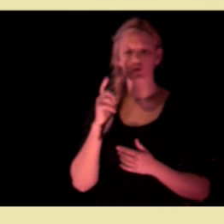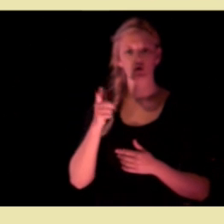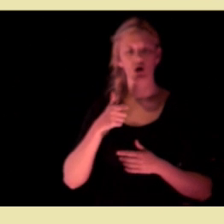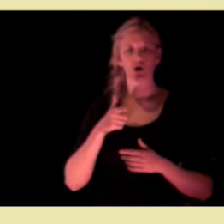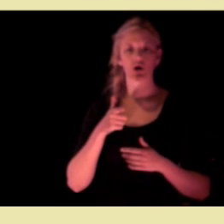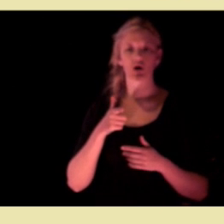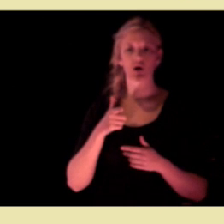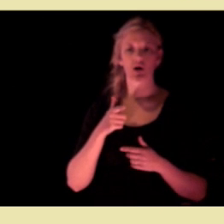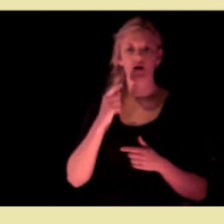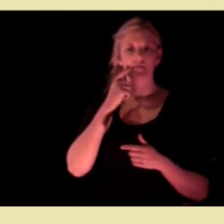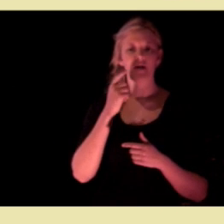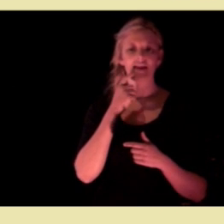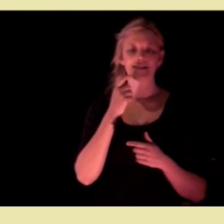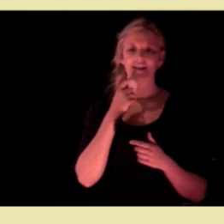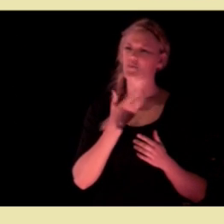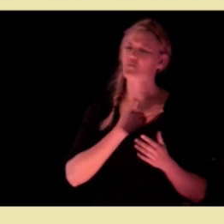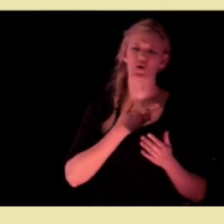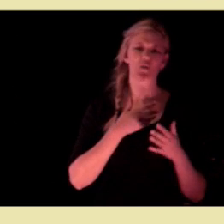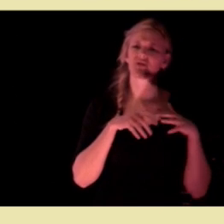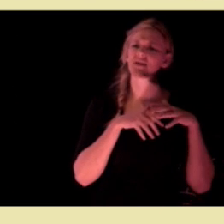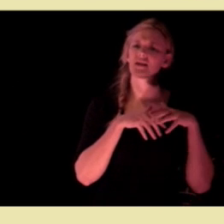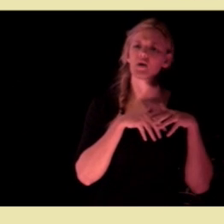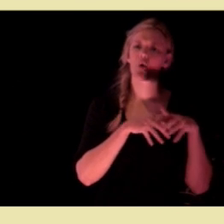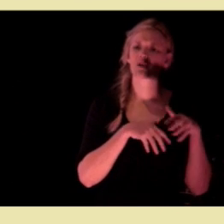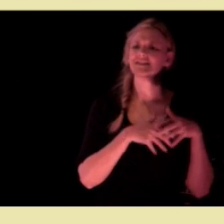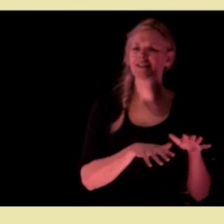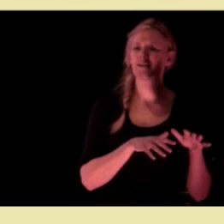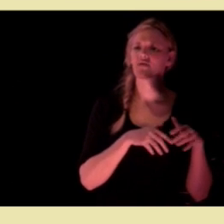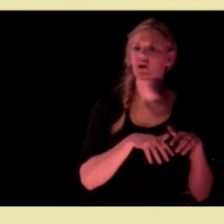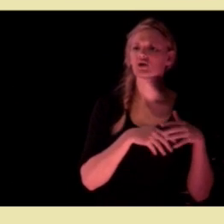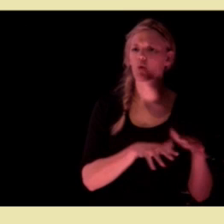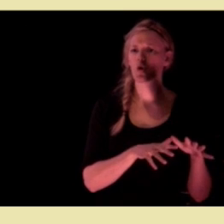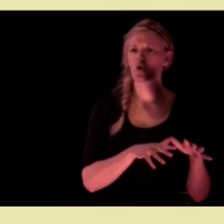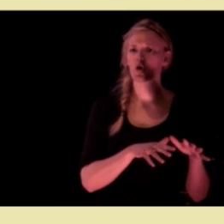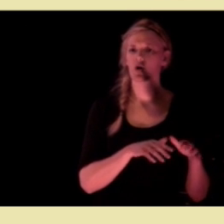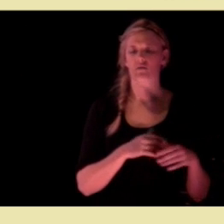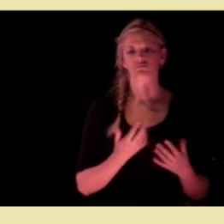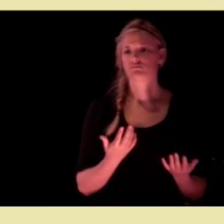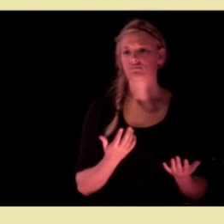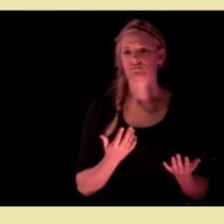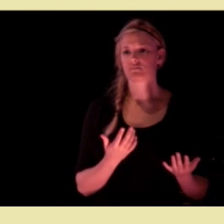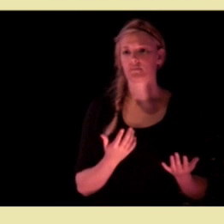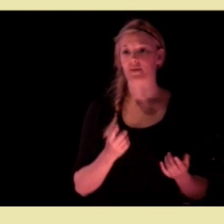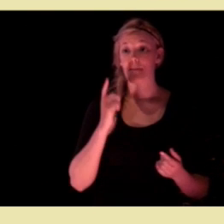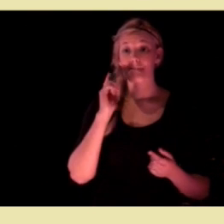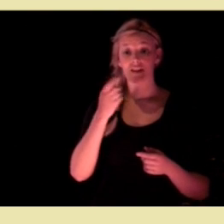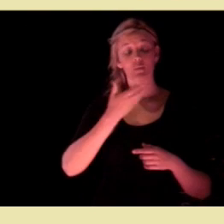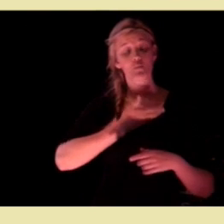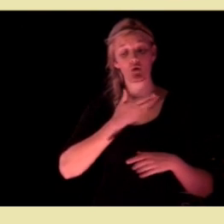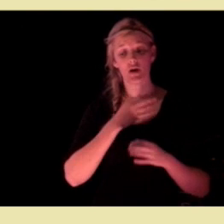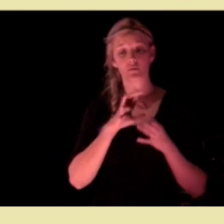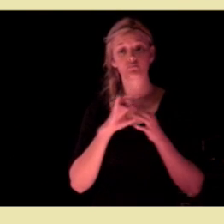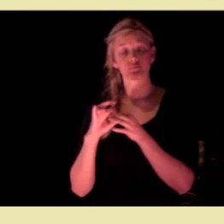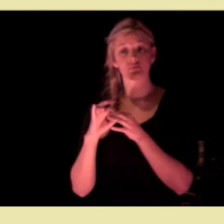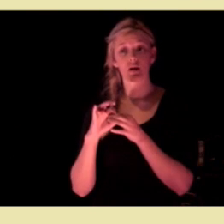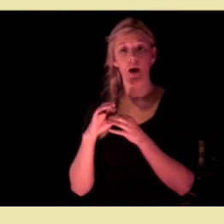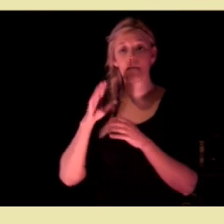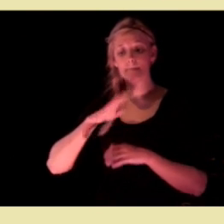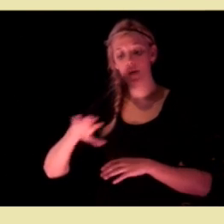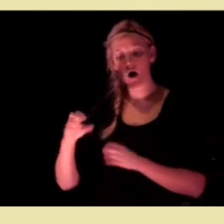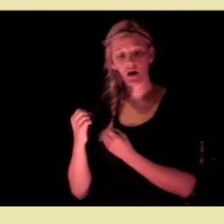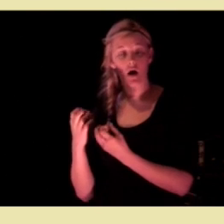fordi at tannhelse har svært lite med kollektivtransport og fylkesveier å gjøre. Men det har veldig mye med